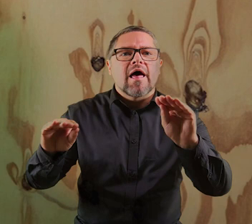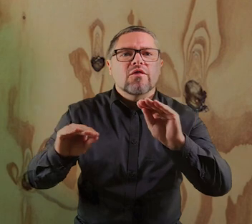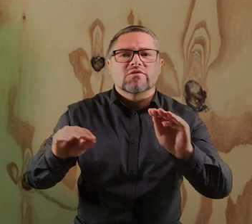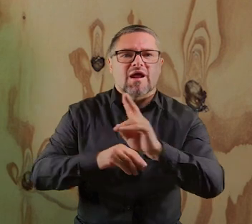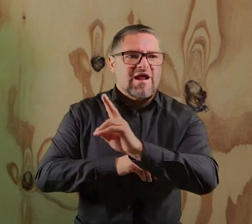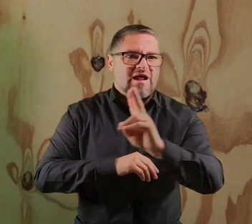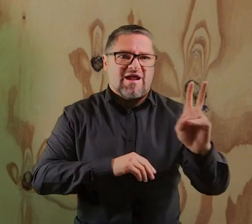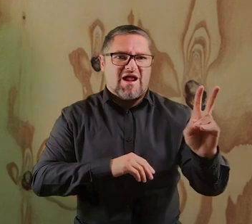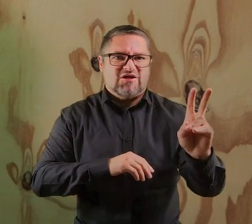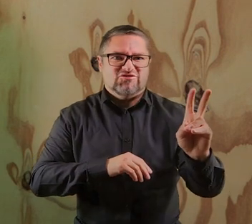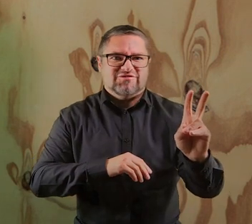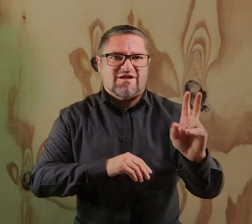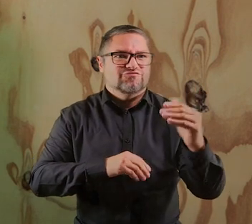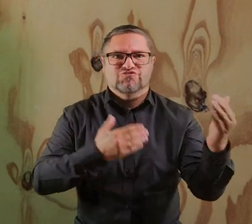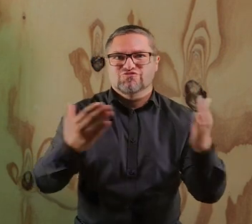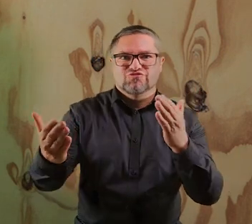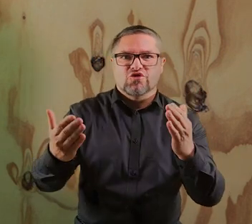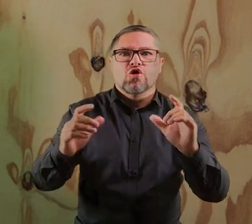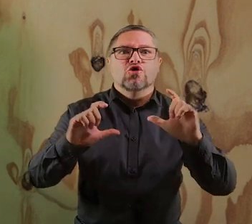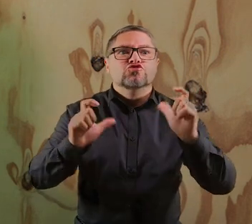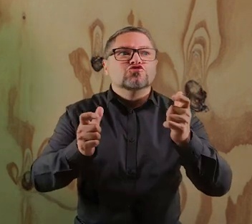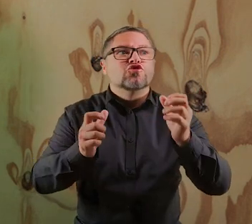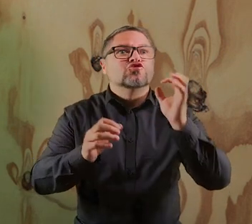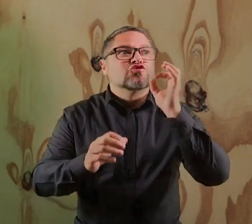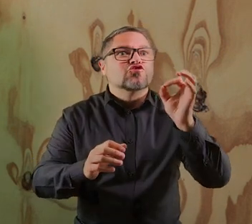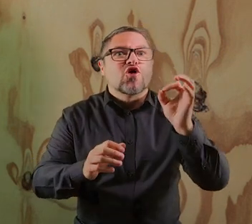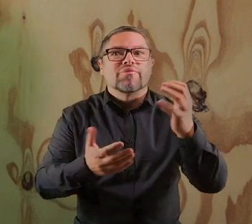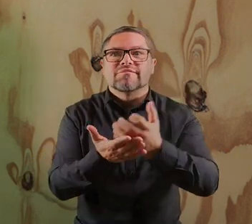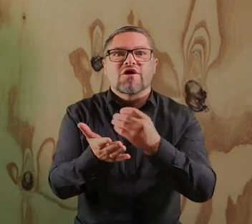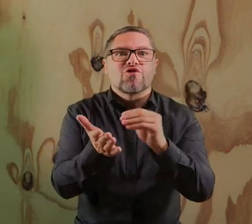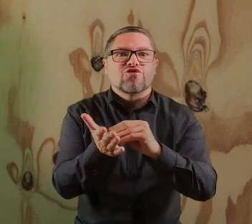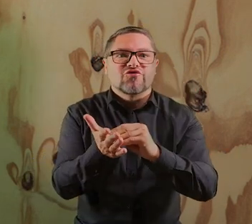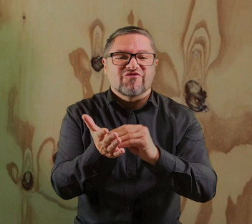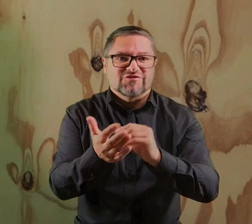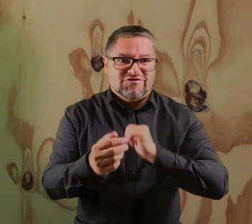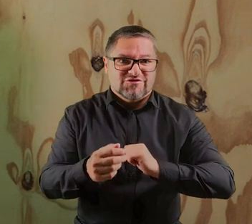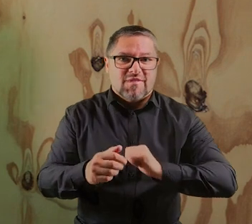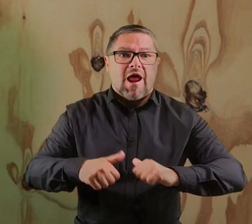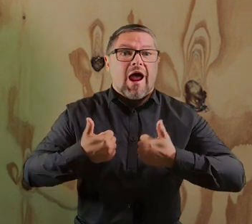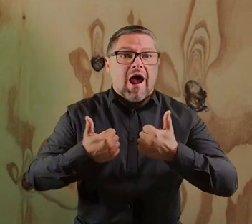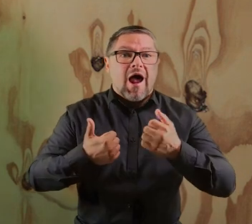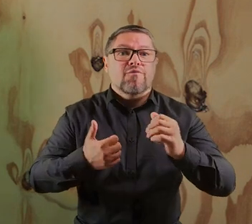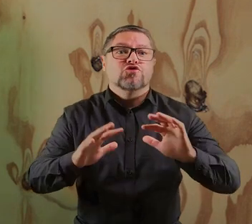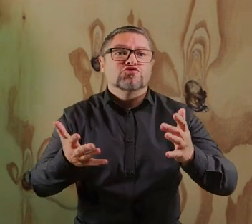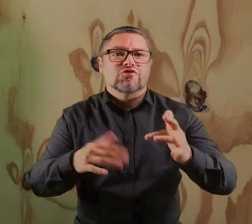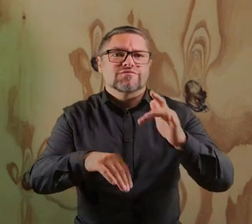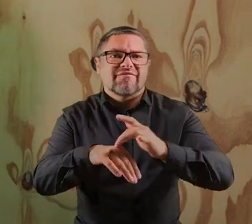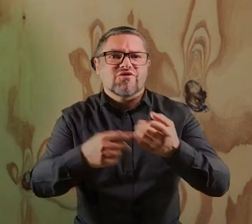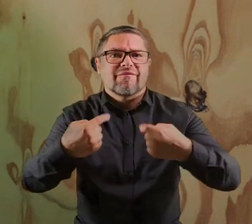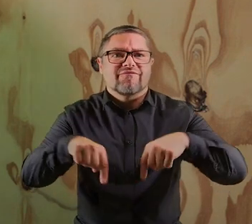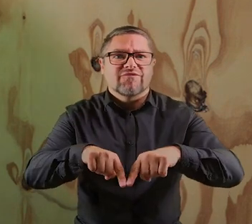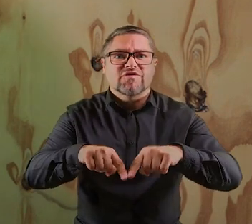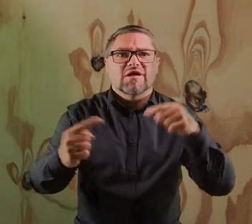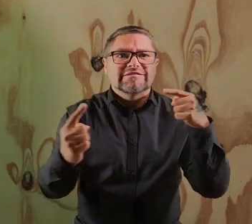edukacyjnej, w której każda ze stron może czegoś dobrego doświadczyć, po to, żeby w sposób efektywny